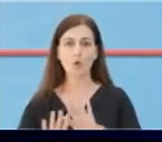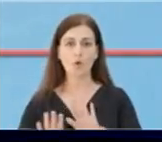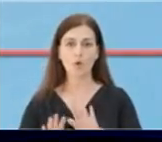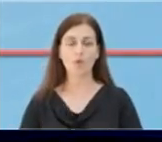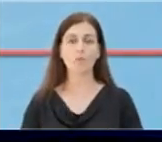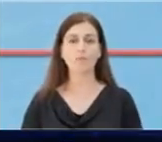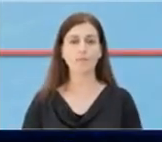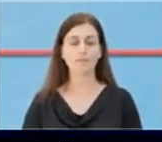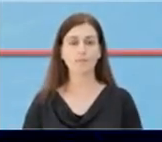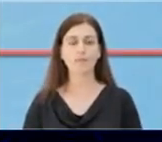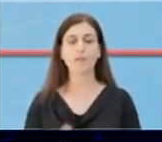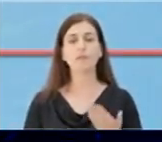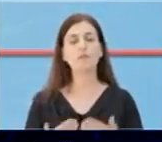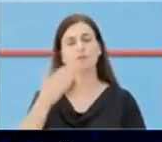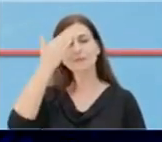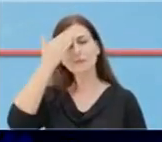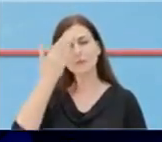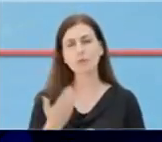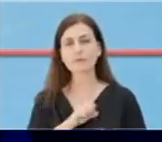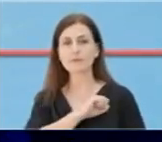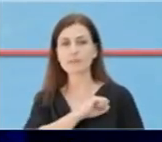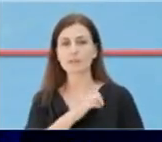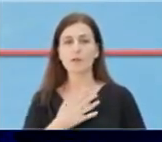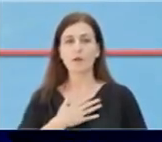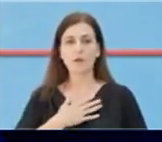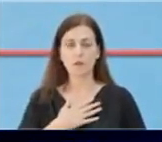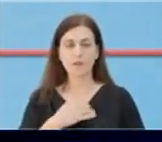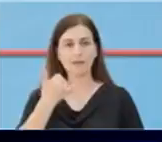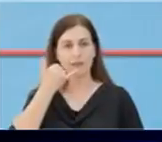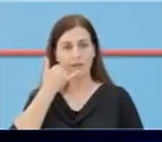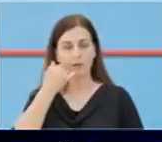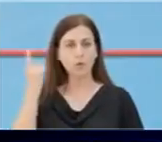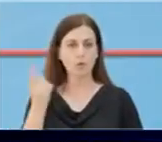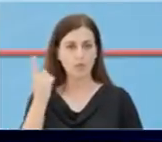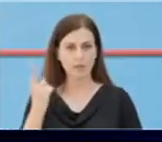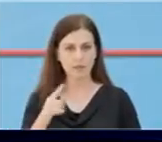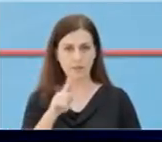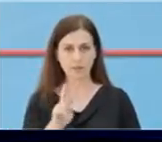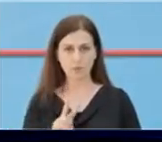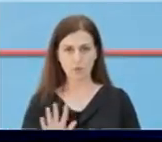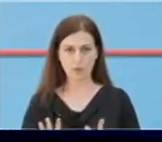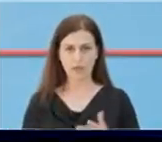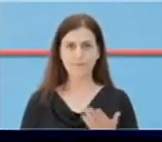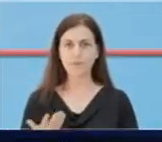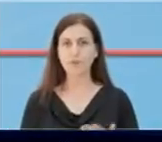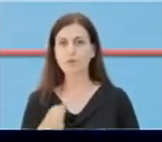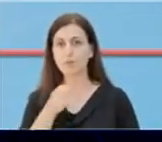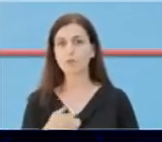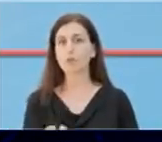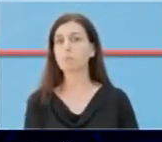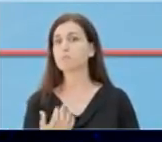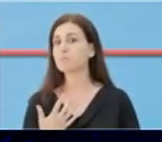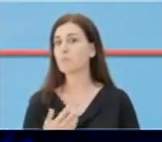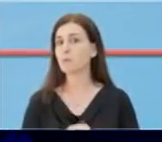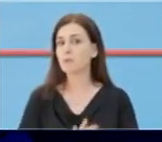eliminuar ato. Nëse keni qënja të smudjes COVID, ju lutemi telefonuni numri në urgjensës 1270. Nëse keni pyetje apo doni